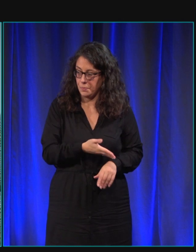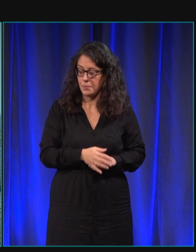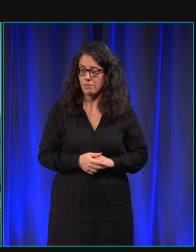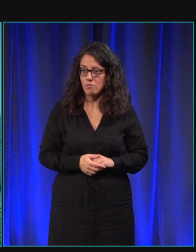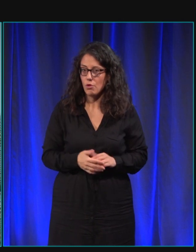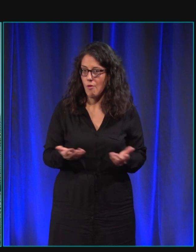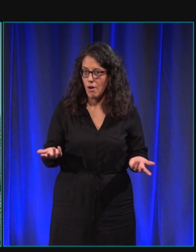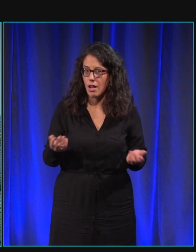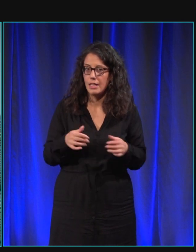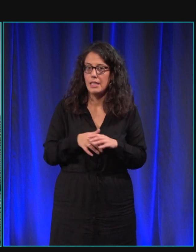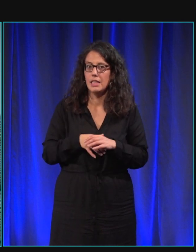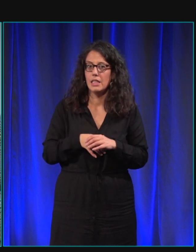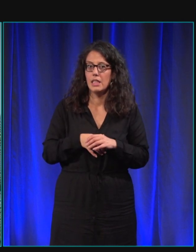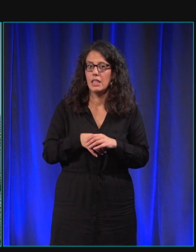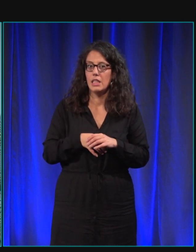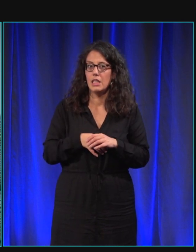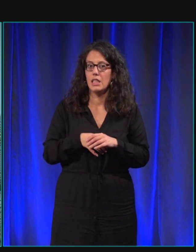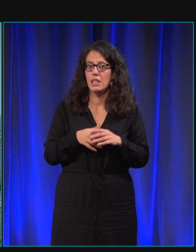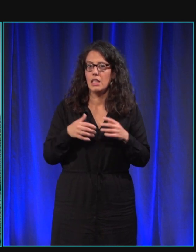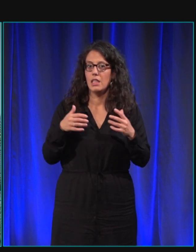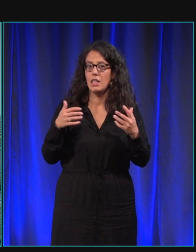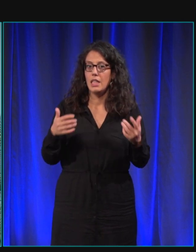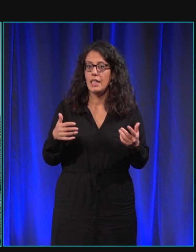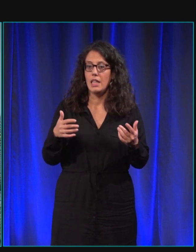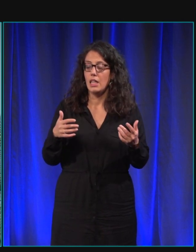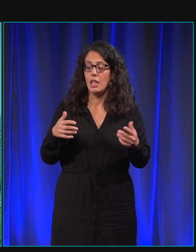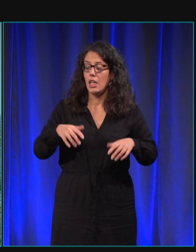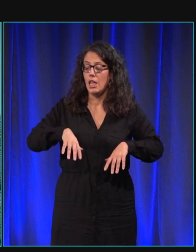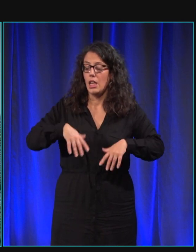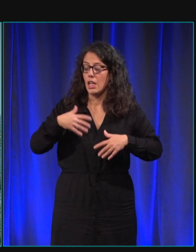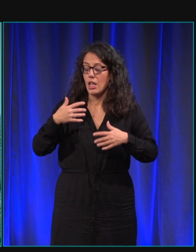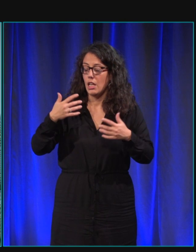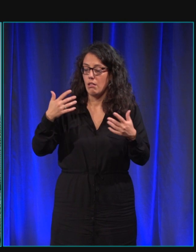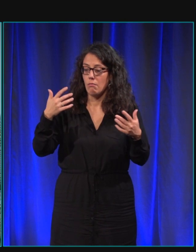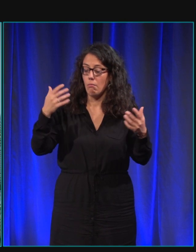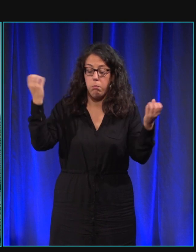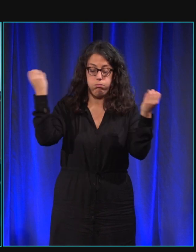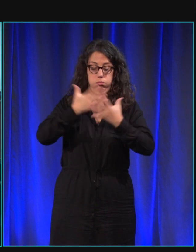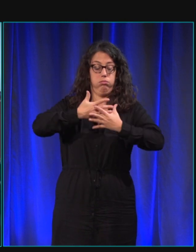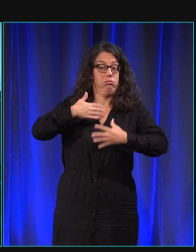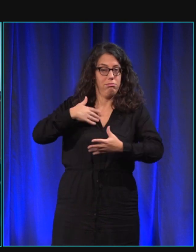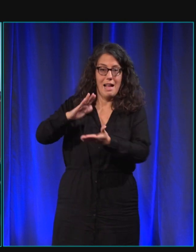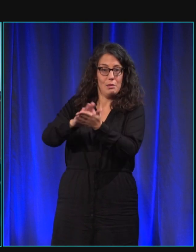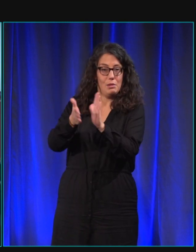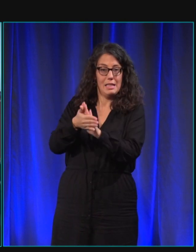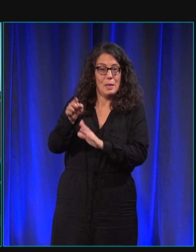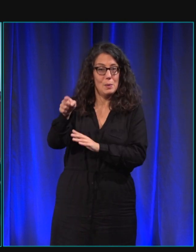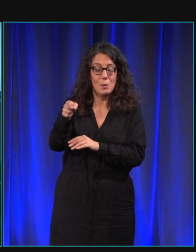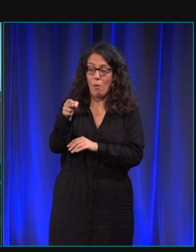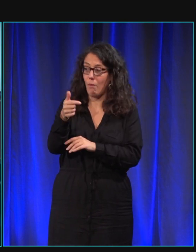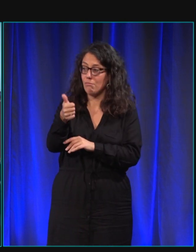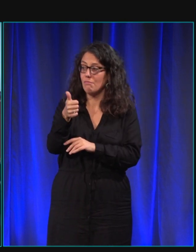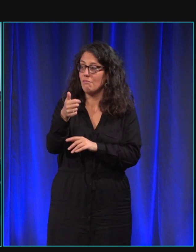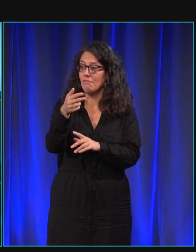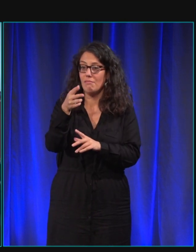voilà et il se trouve qu'au moment où je m'y attendais le moins l'association cherchait